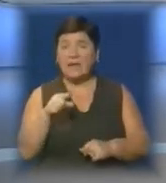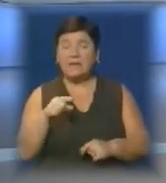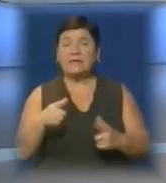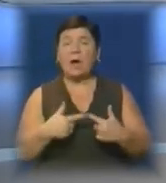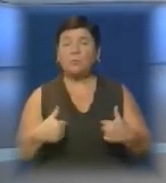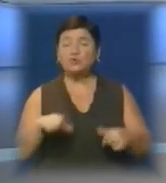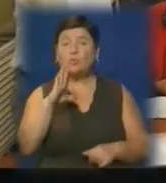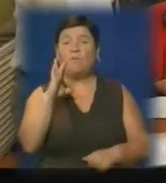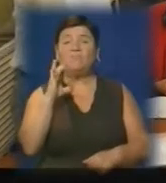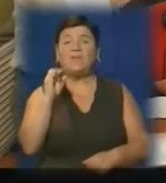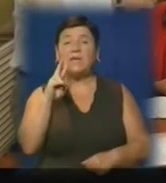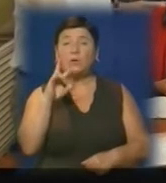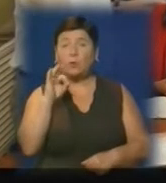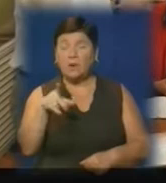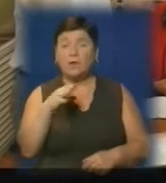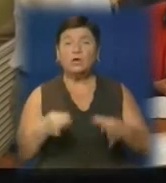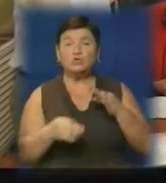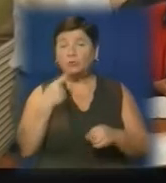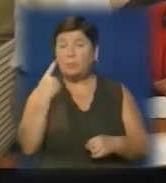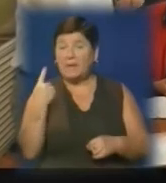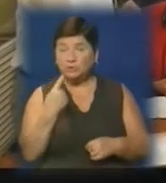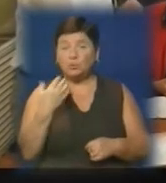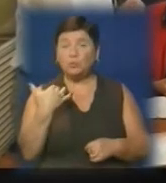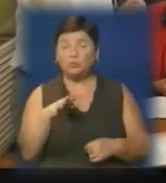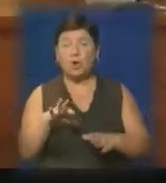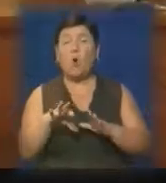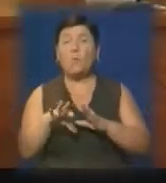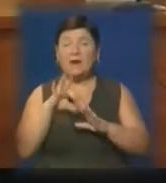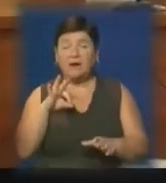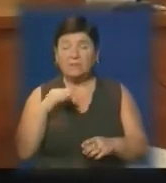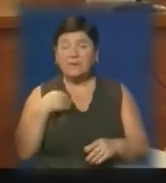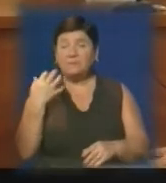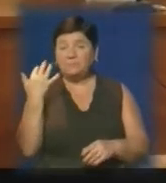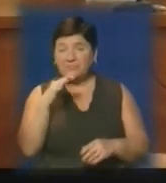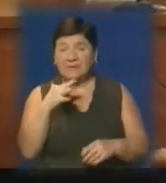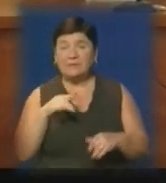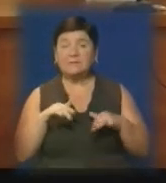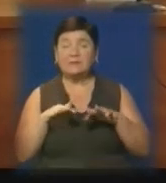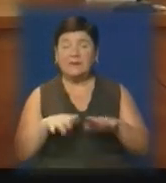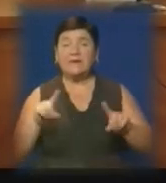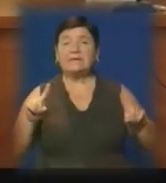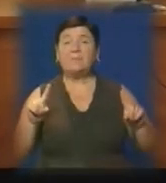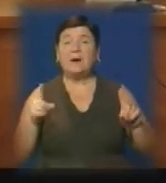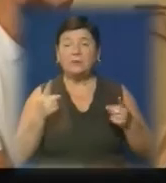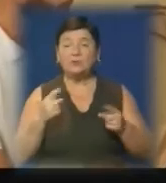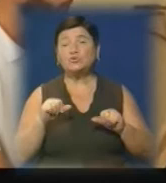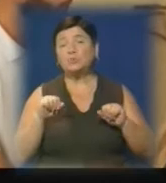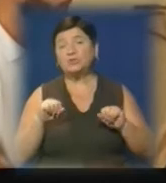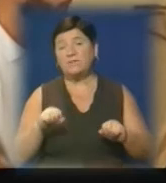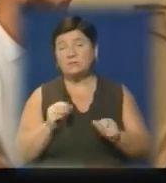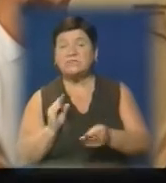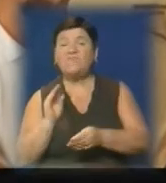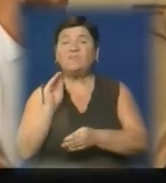посту вилок. Нагадаємо, суд першої інстанції вже обирав підозрюваному запобіжний захід тримання під вартою з можливістю